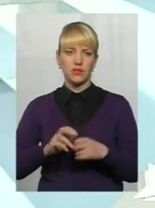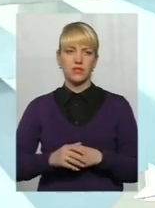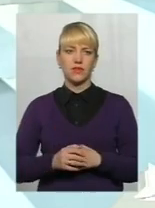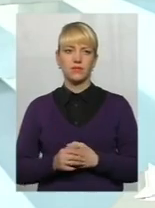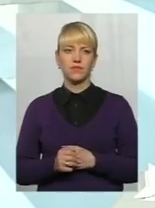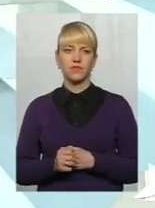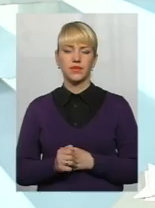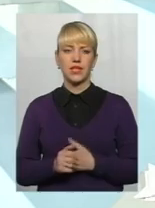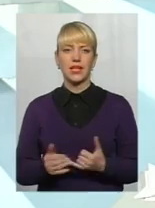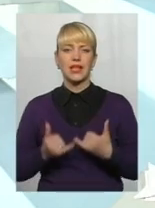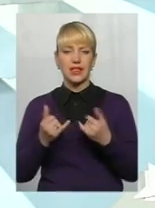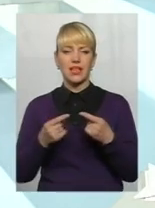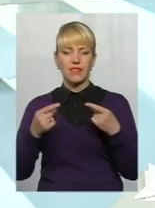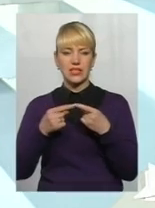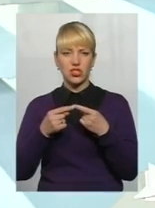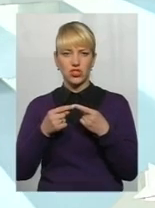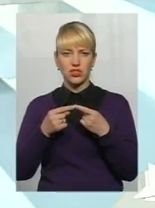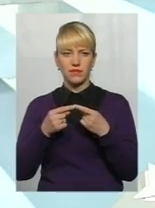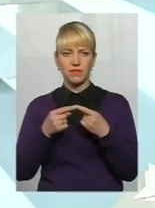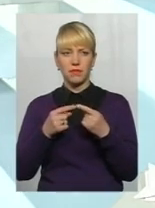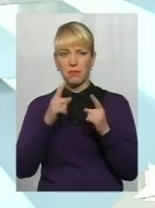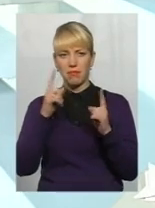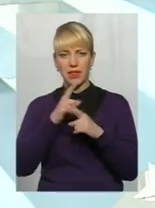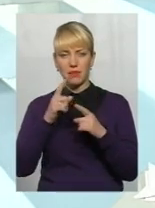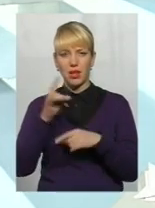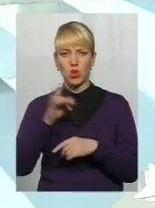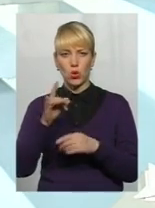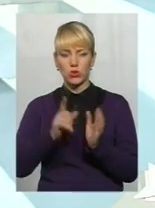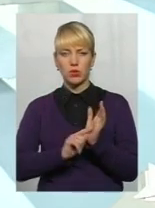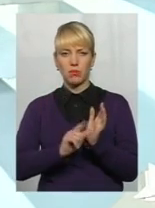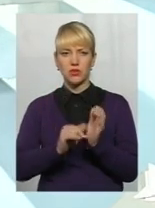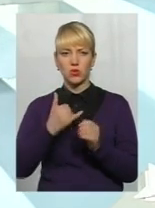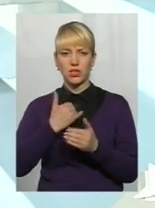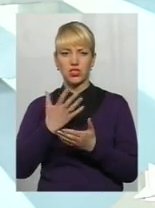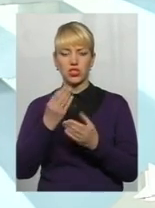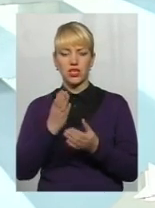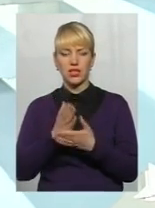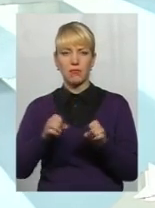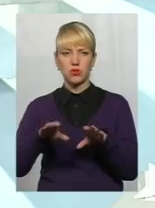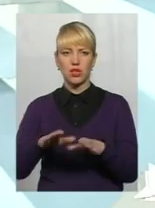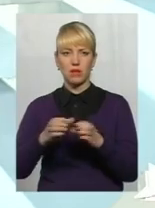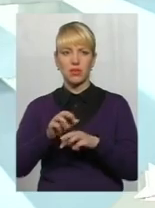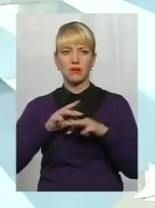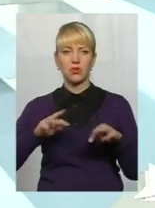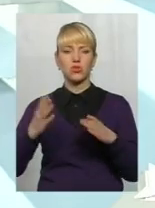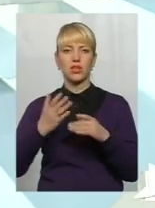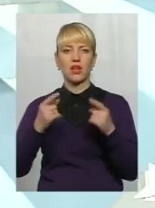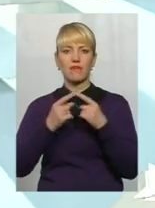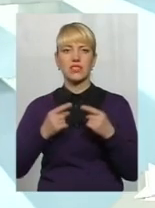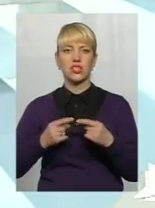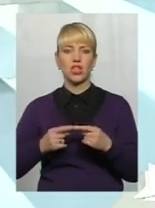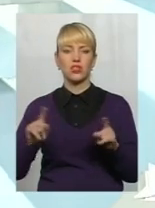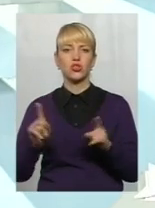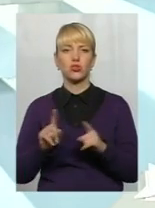Для визначення мінімального розміру пенсії в нас ще є постанова Кабінету міністрів, яка визначає,